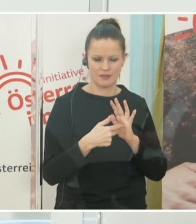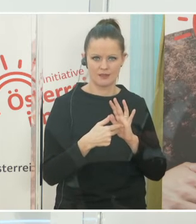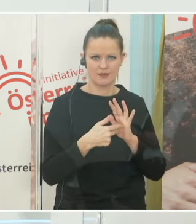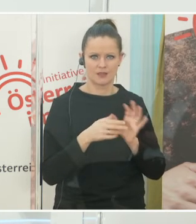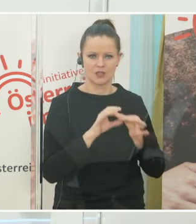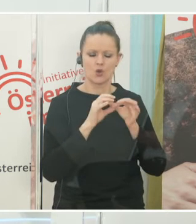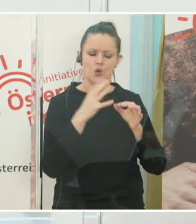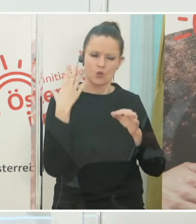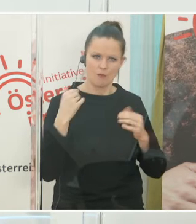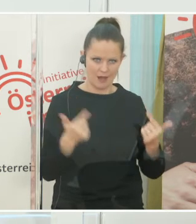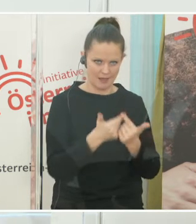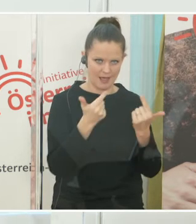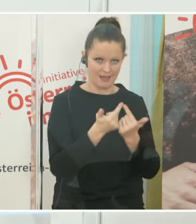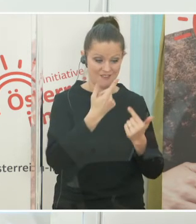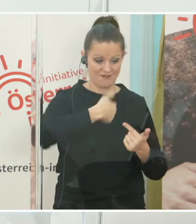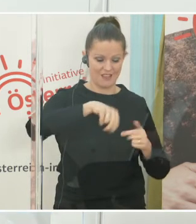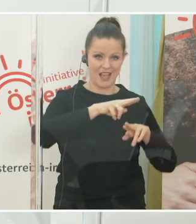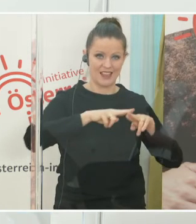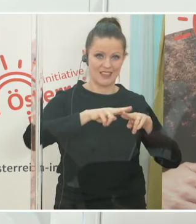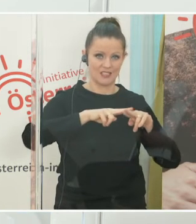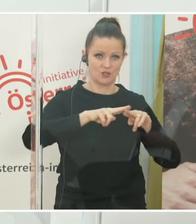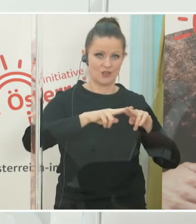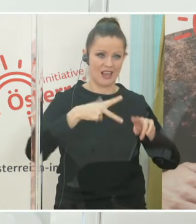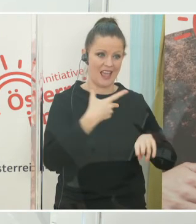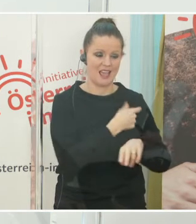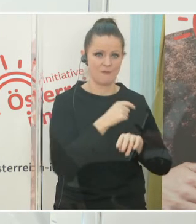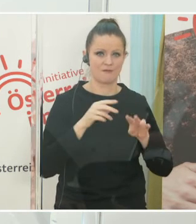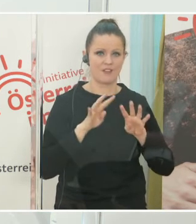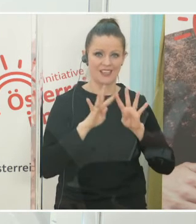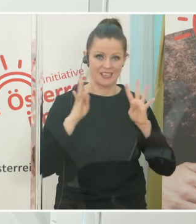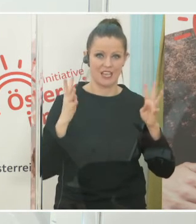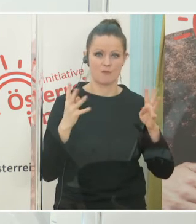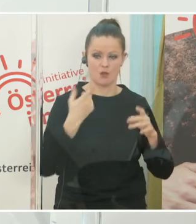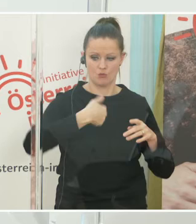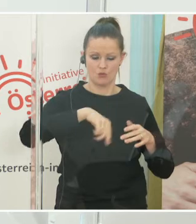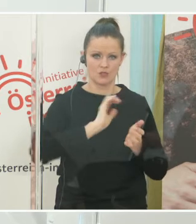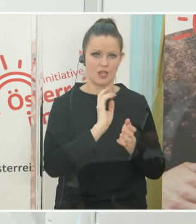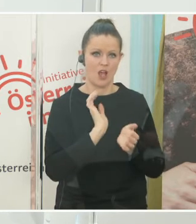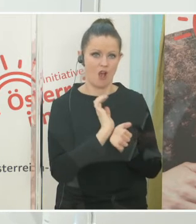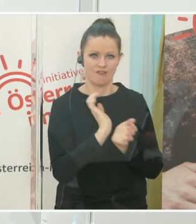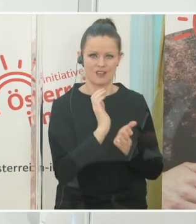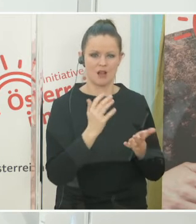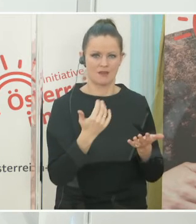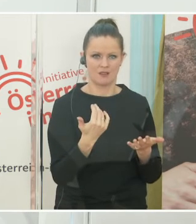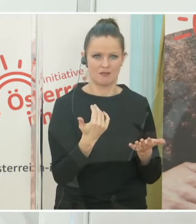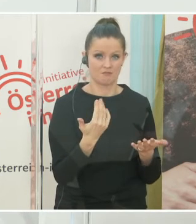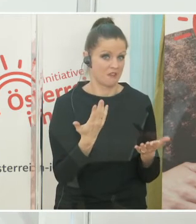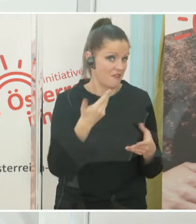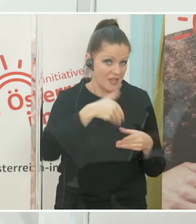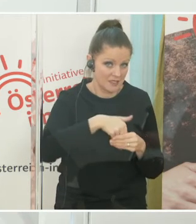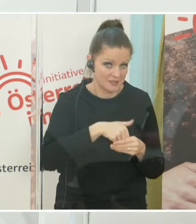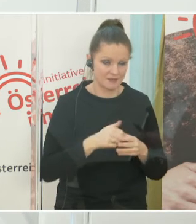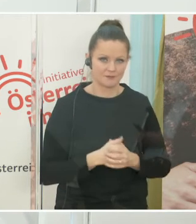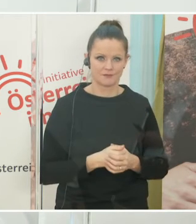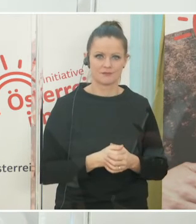zu erläutern, was wir vom Nationalen Impfgremium für eine Aufgabe haben. Wir haben sozusagen schon bevor, als überhaupt zu den